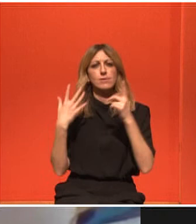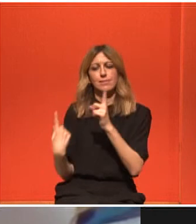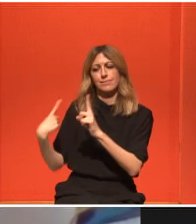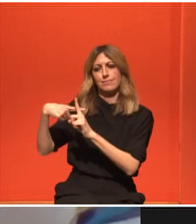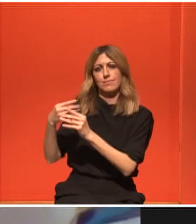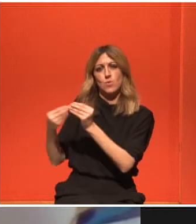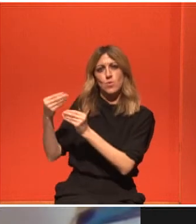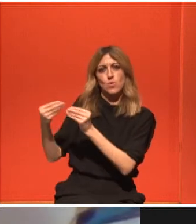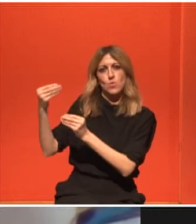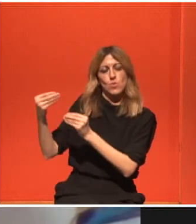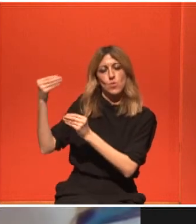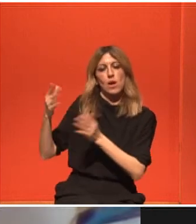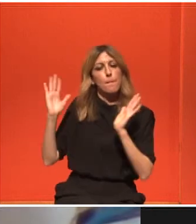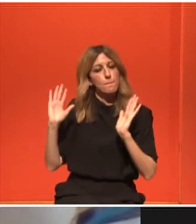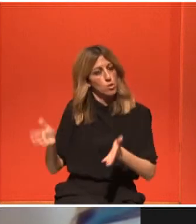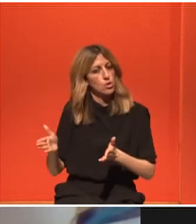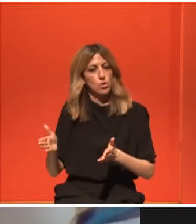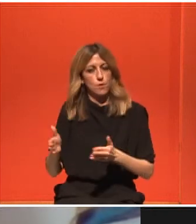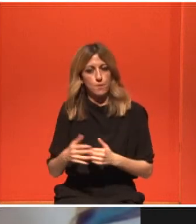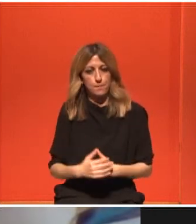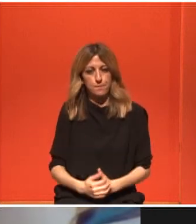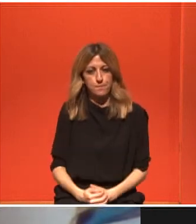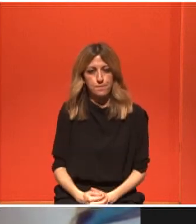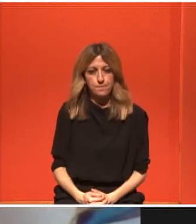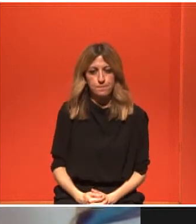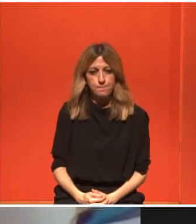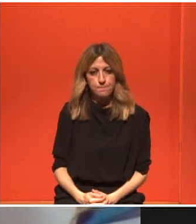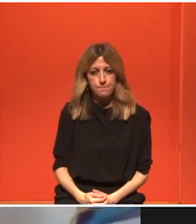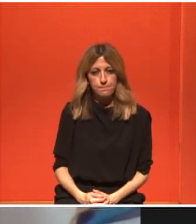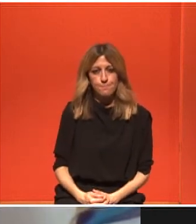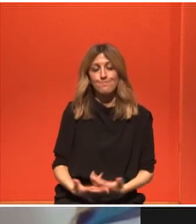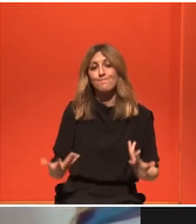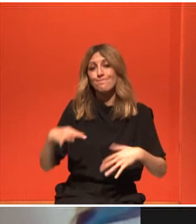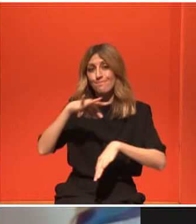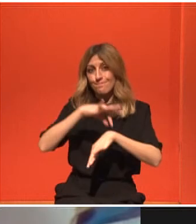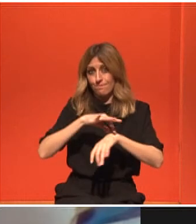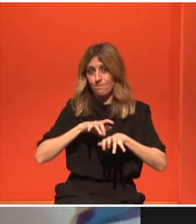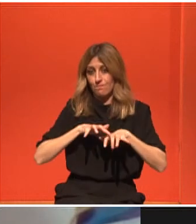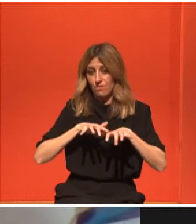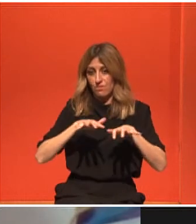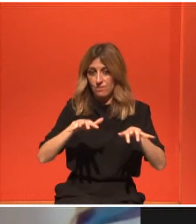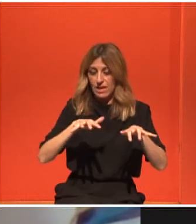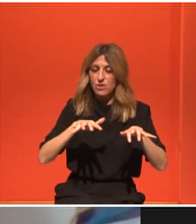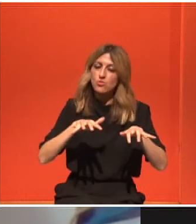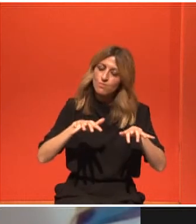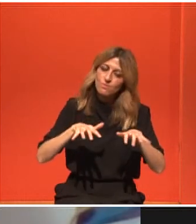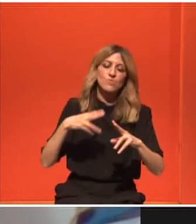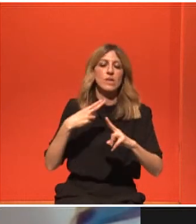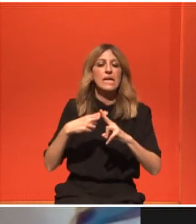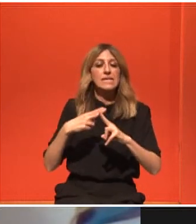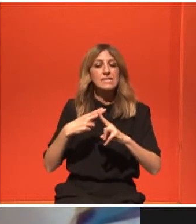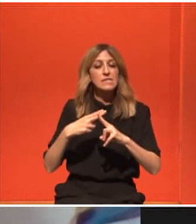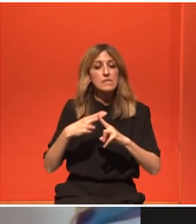Στα βέβαια στα νοσήματα τα ογκολογικά είναι πολύ σημαντικό να έχεις κανένας πλήρη